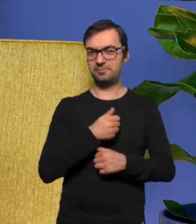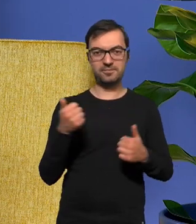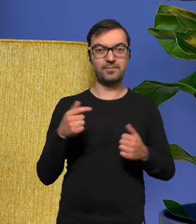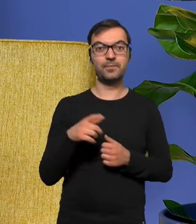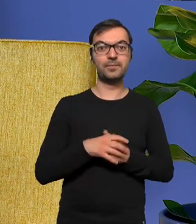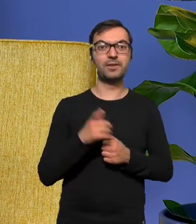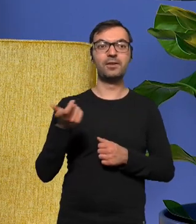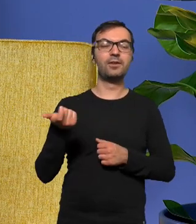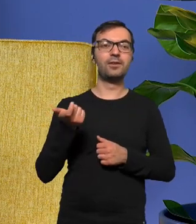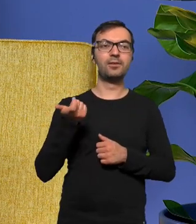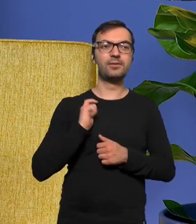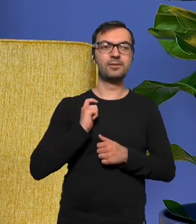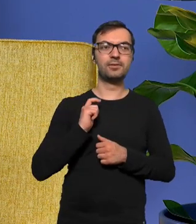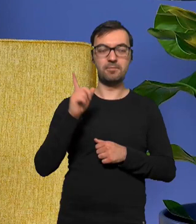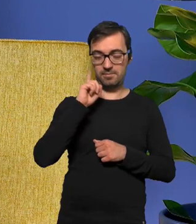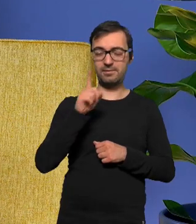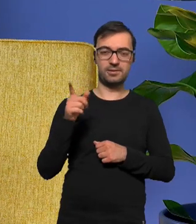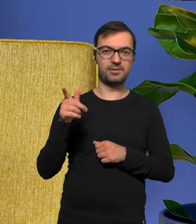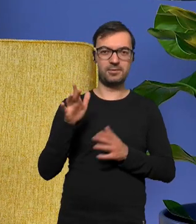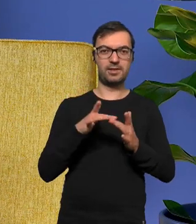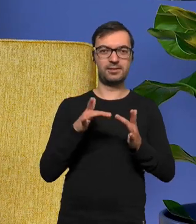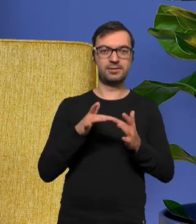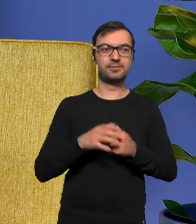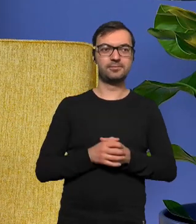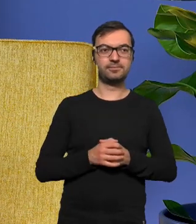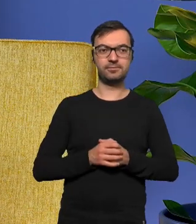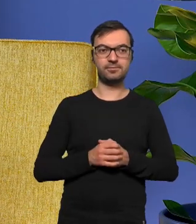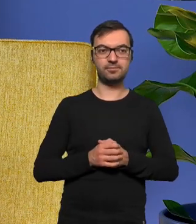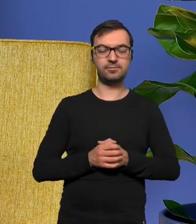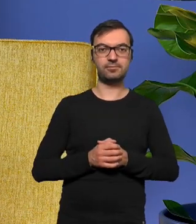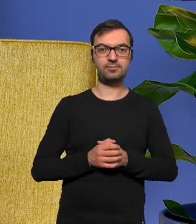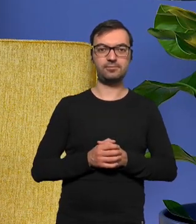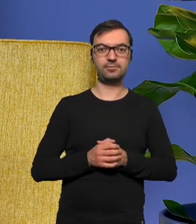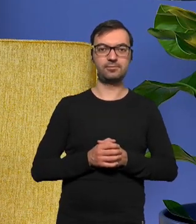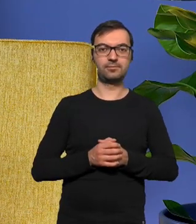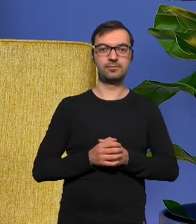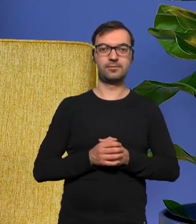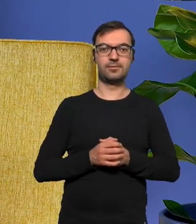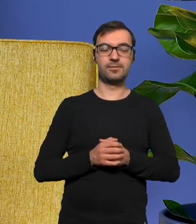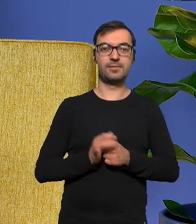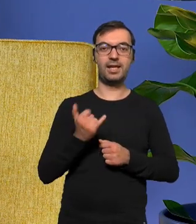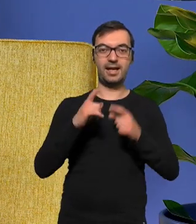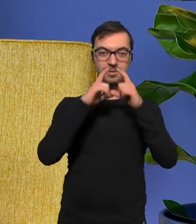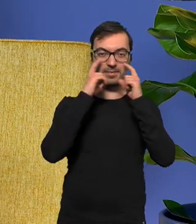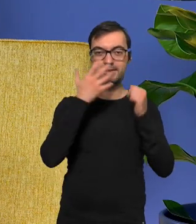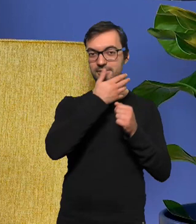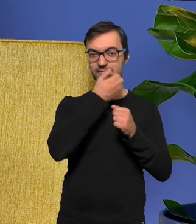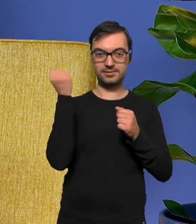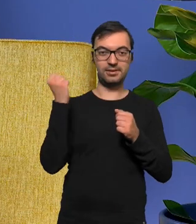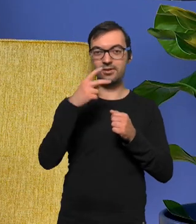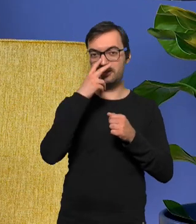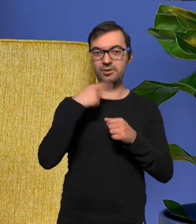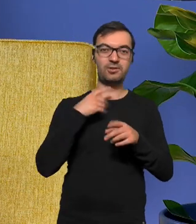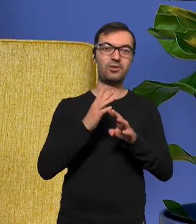i powiedział coś takiego co jest prawdą że w momencie kiedy ściągniemy te maseczki i zobaczycie mnie w